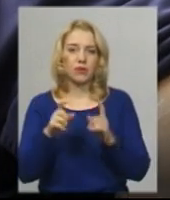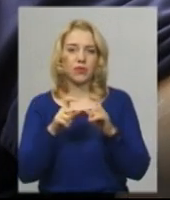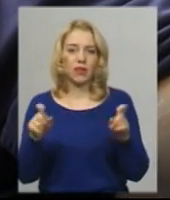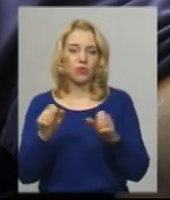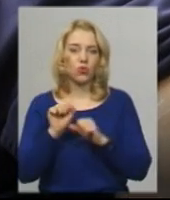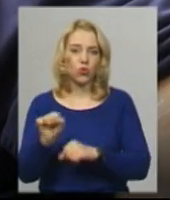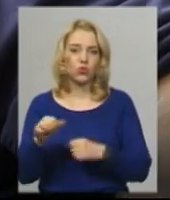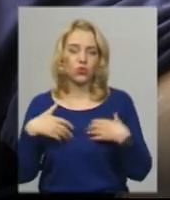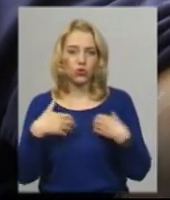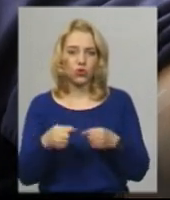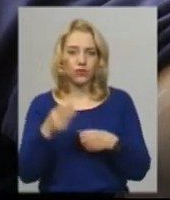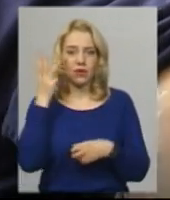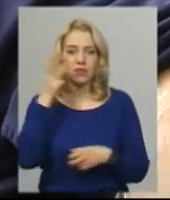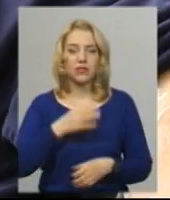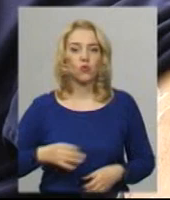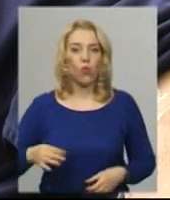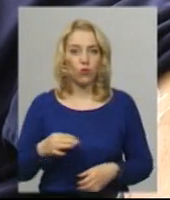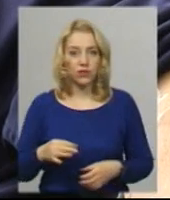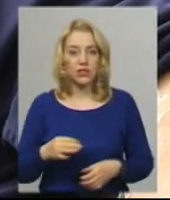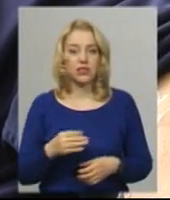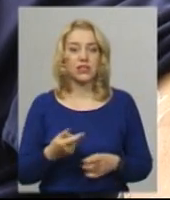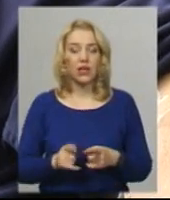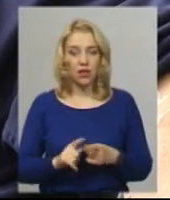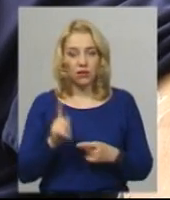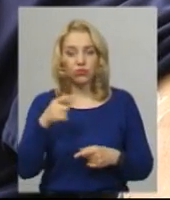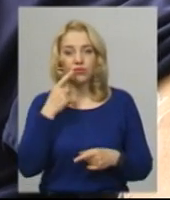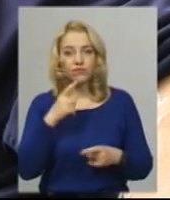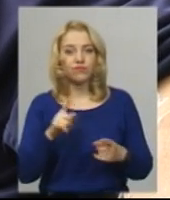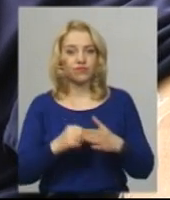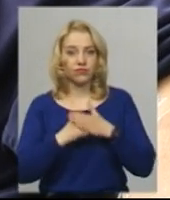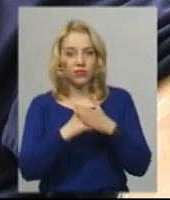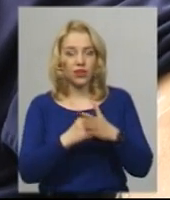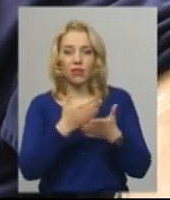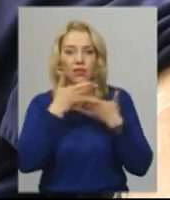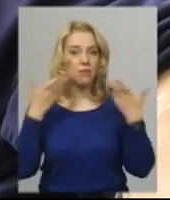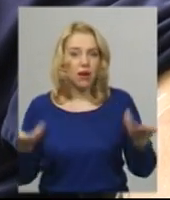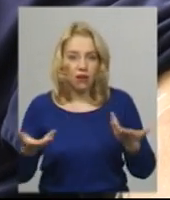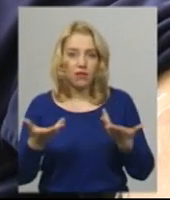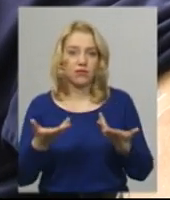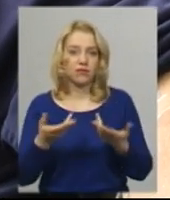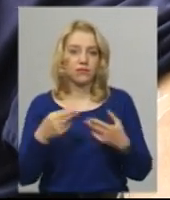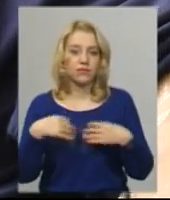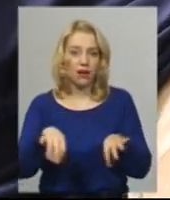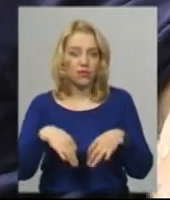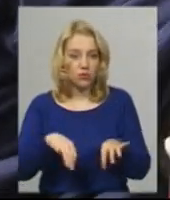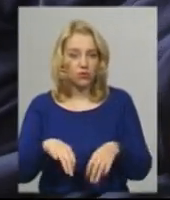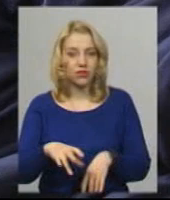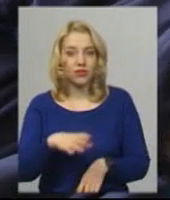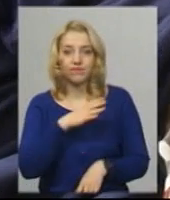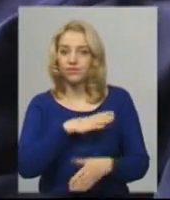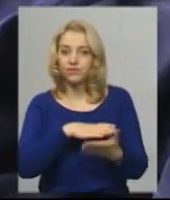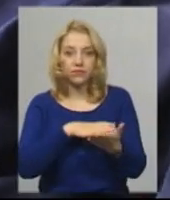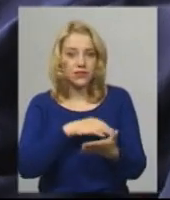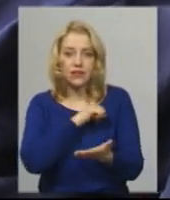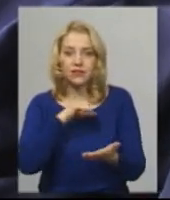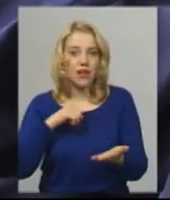Хмельницької області. Вони зсилалися на те, що поки нема транспорту, то мусите добиратись